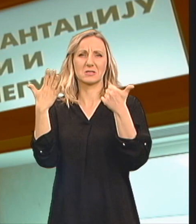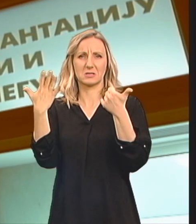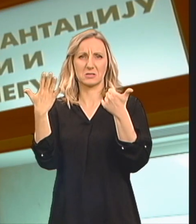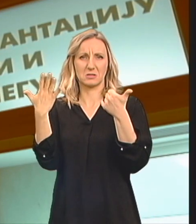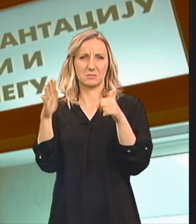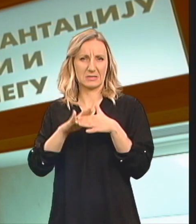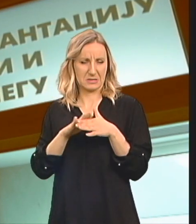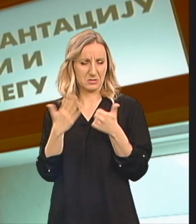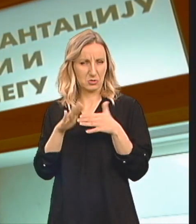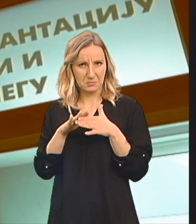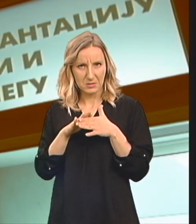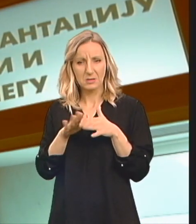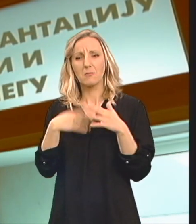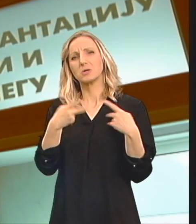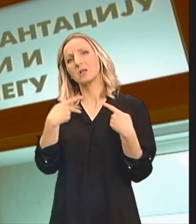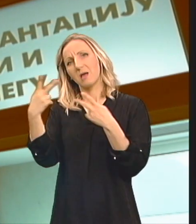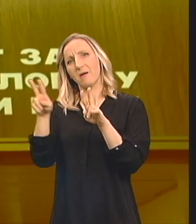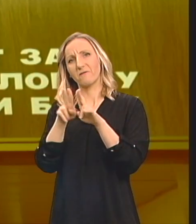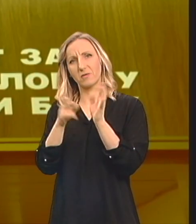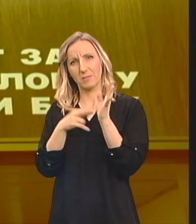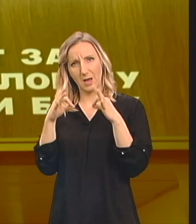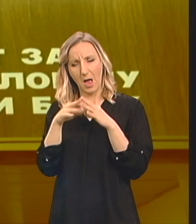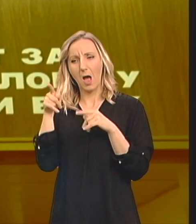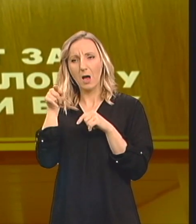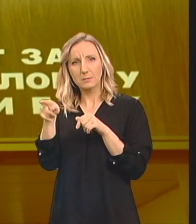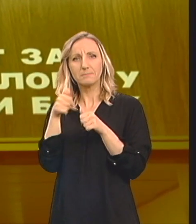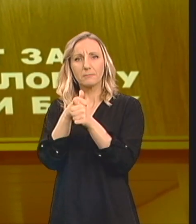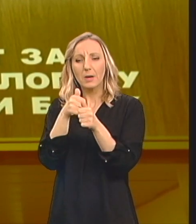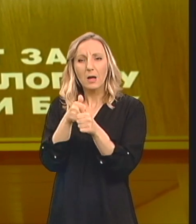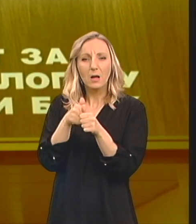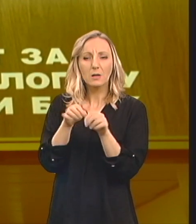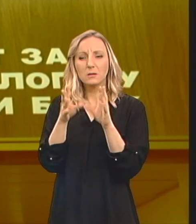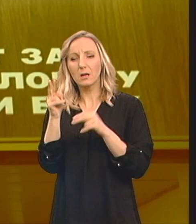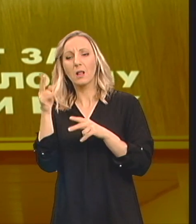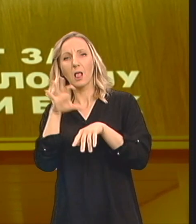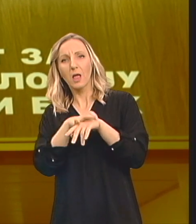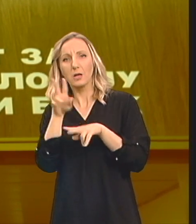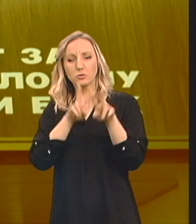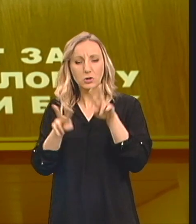Poslije toga Sam upućena na VMA Koji su me pratili Dokom cijelog riječenja